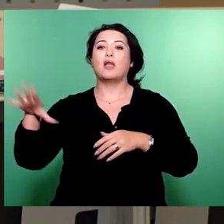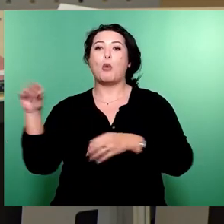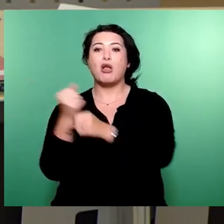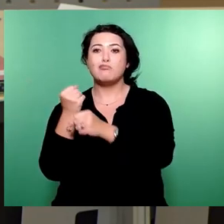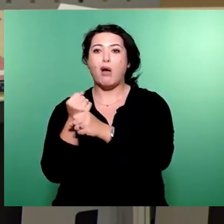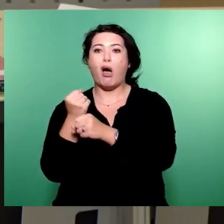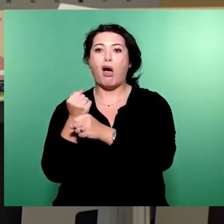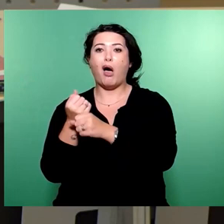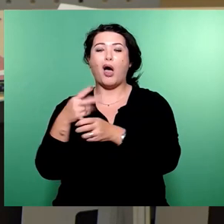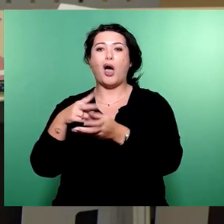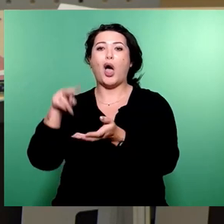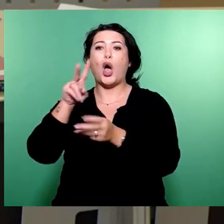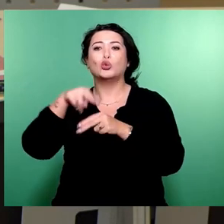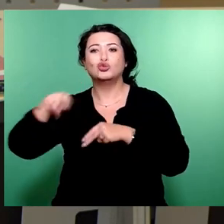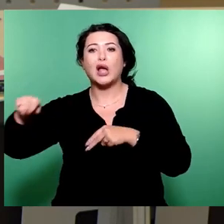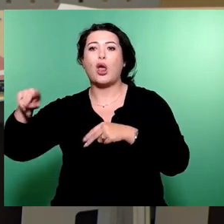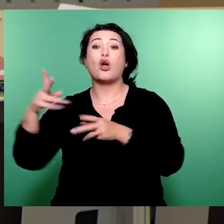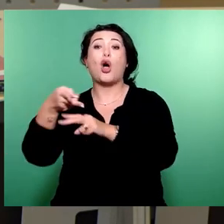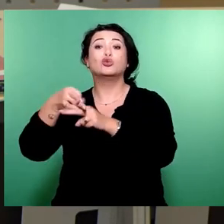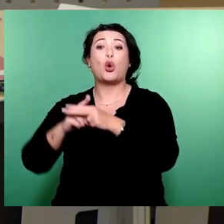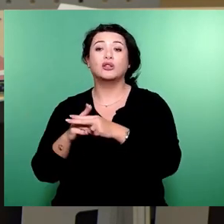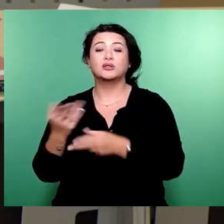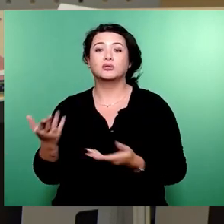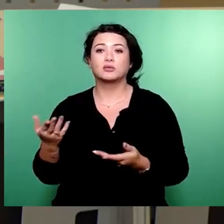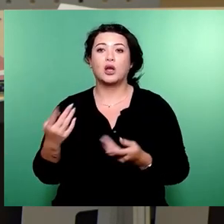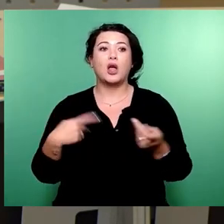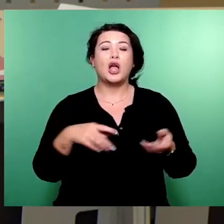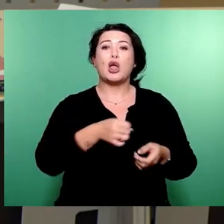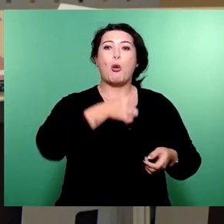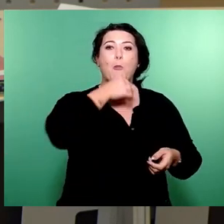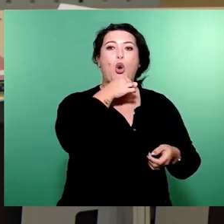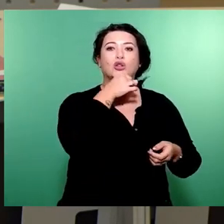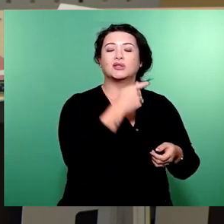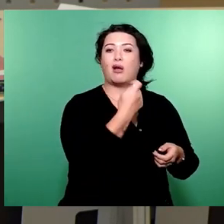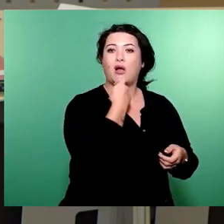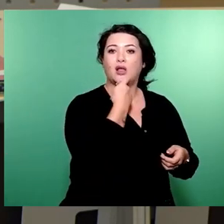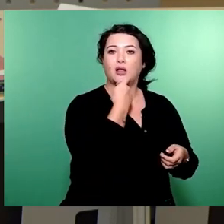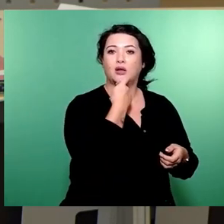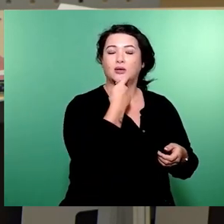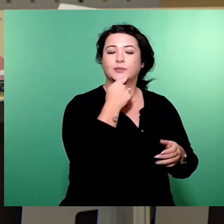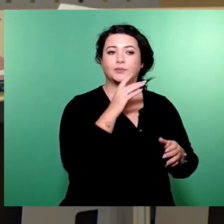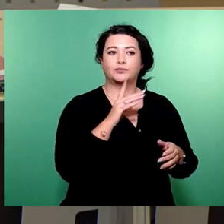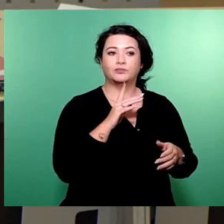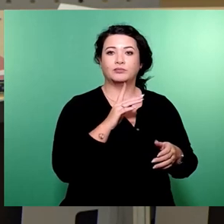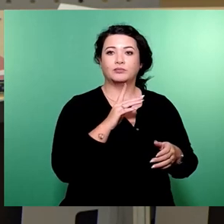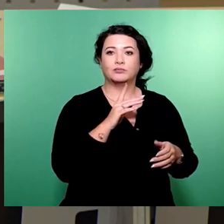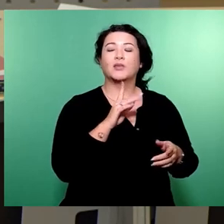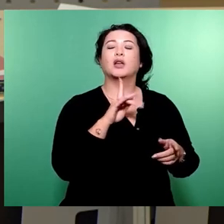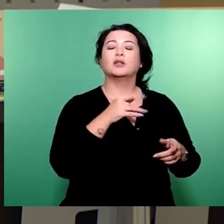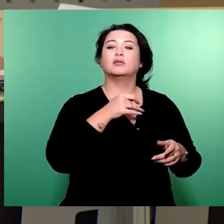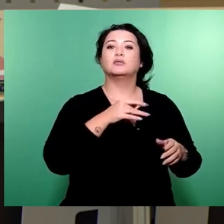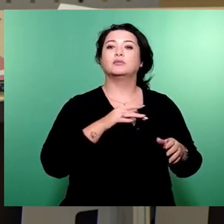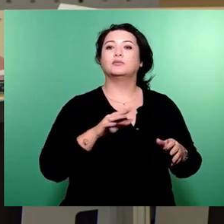In der Postkantine, in der Postkantine, in der Postkantine,